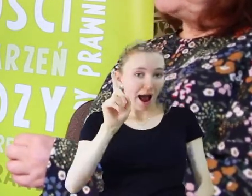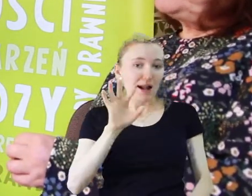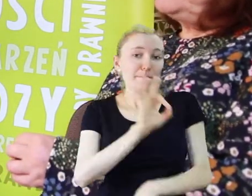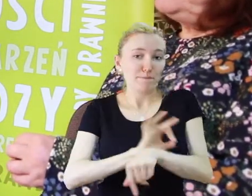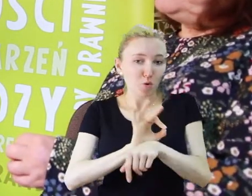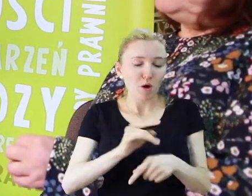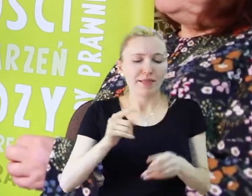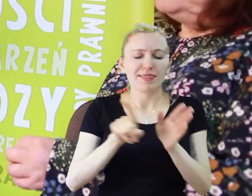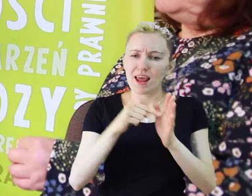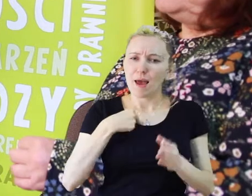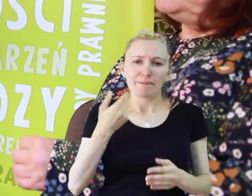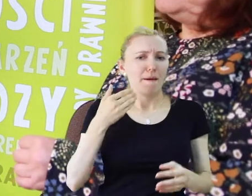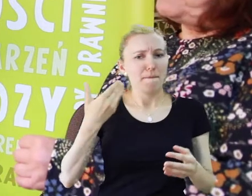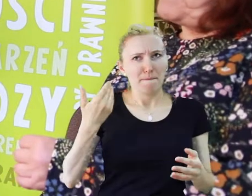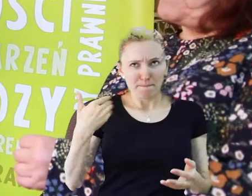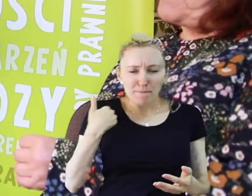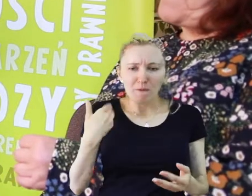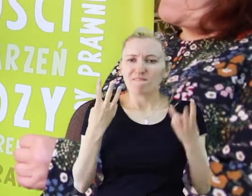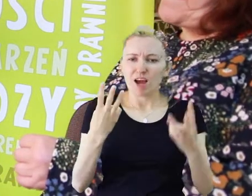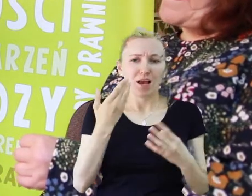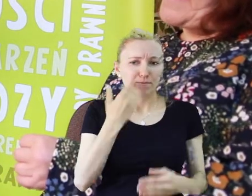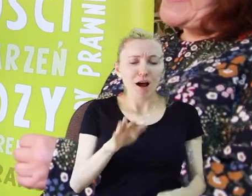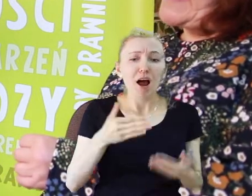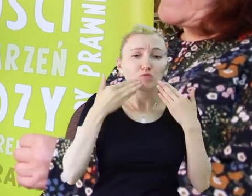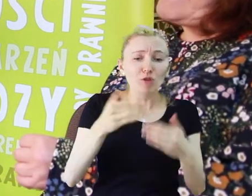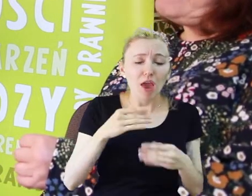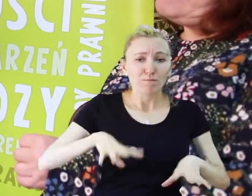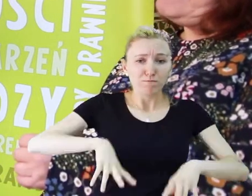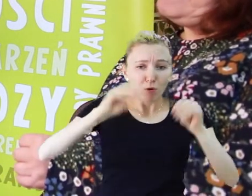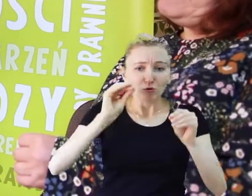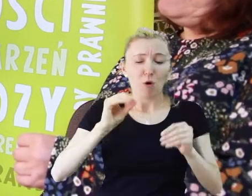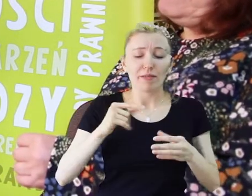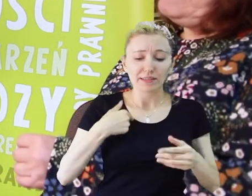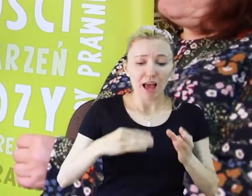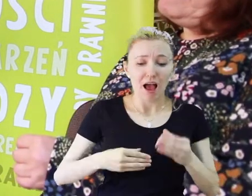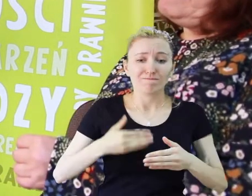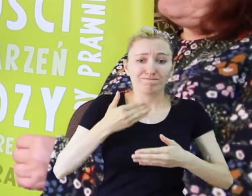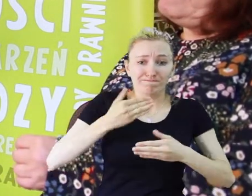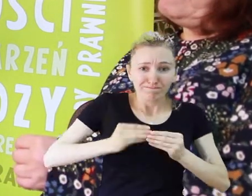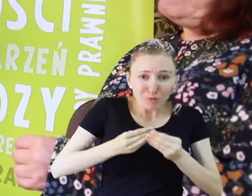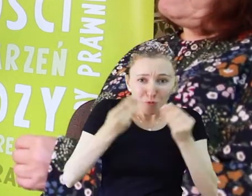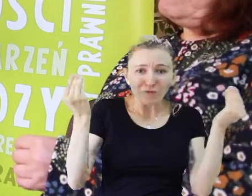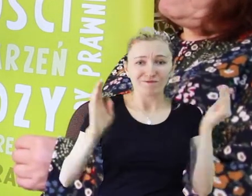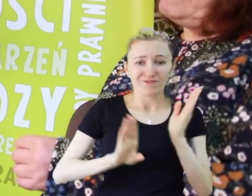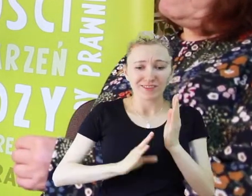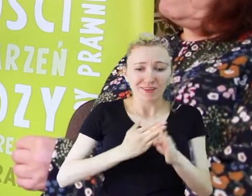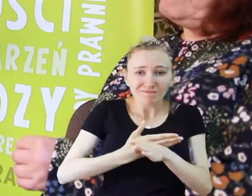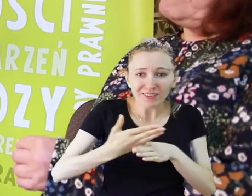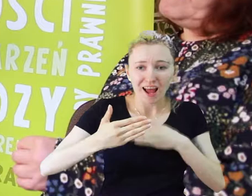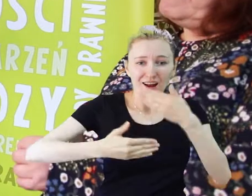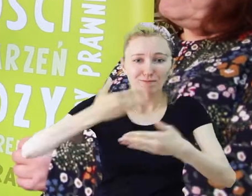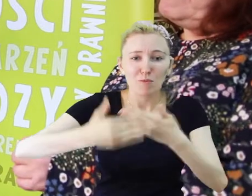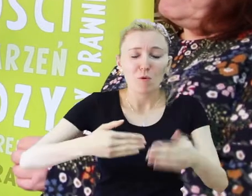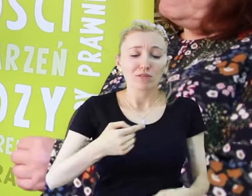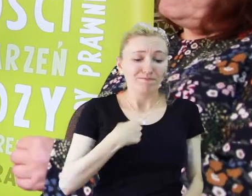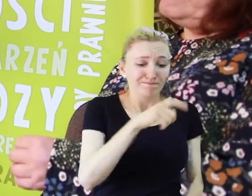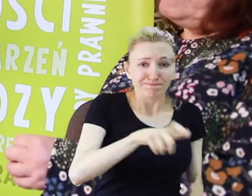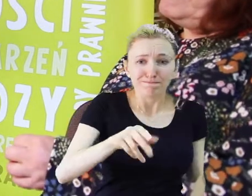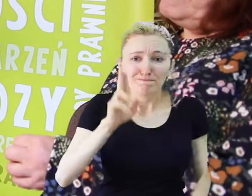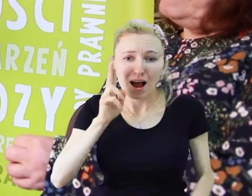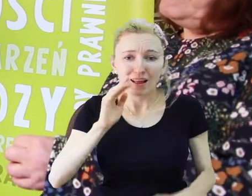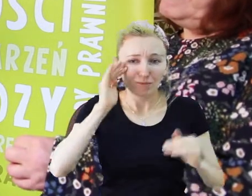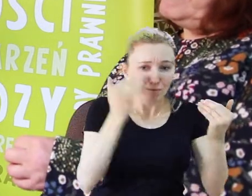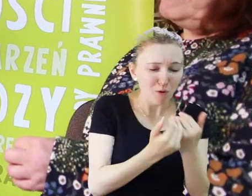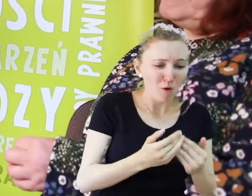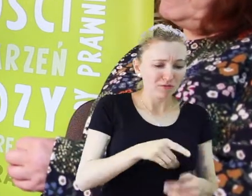bardzo ważny projekt dla mnie, który zasiał ziarenko i to ziarno owocuje do tej pory, tak?